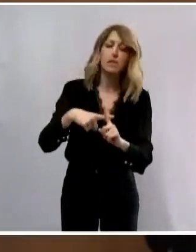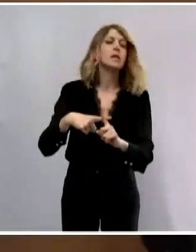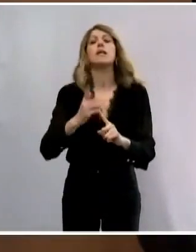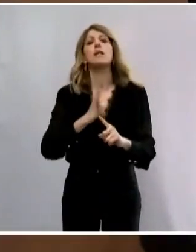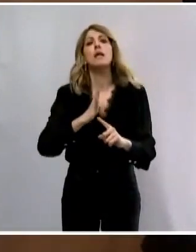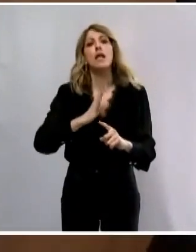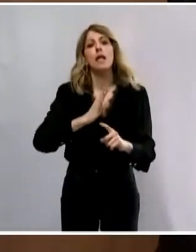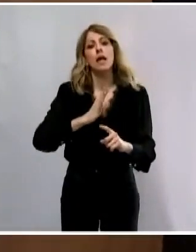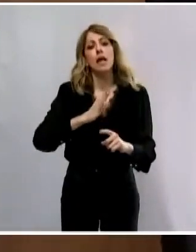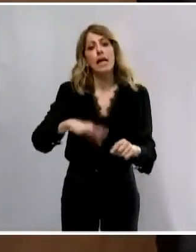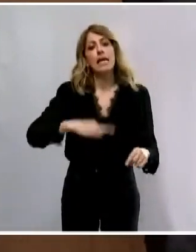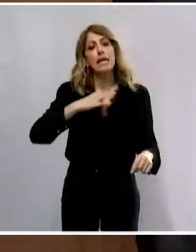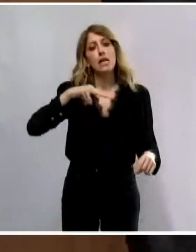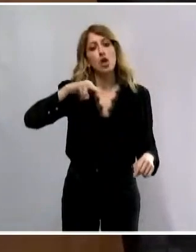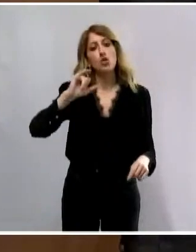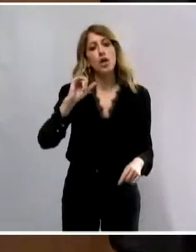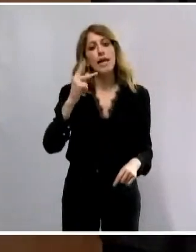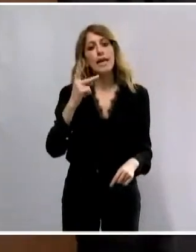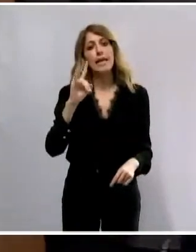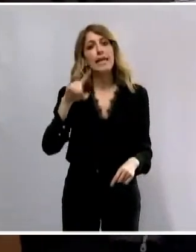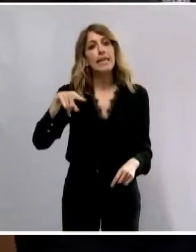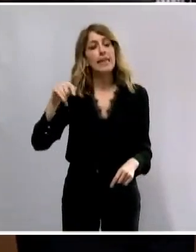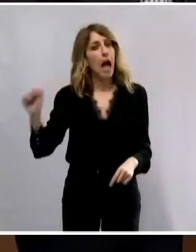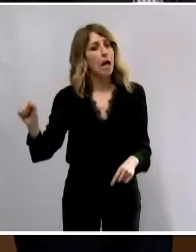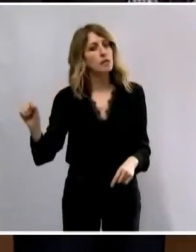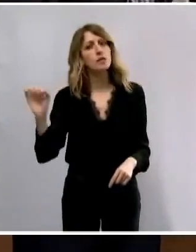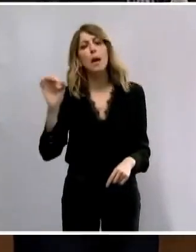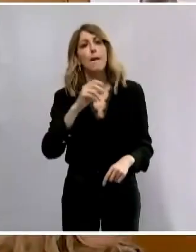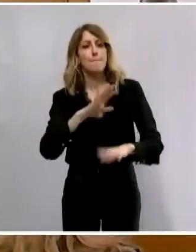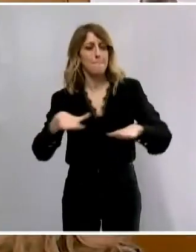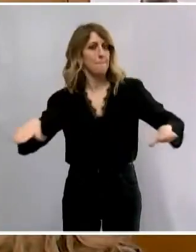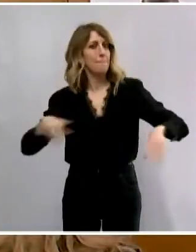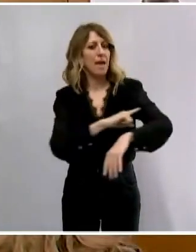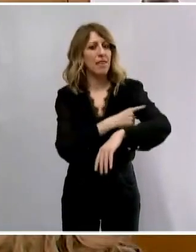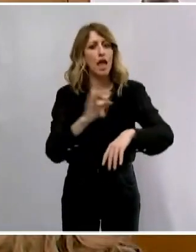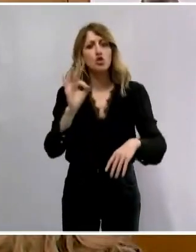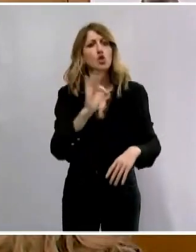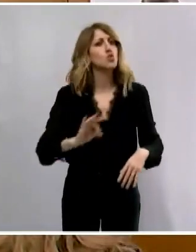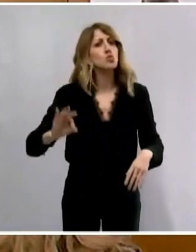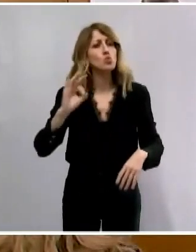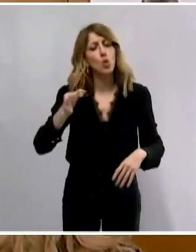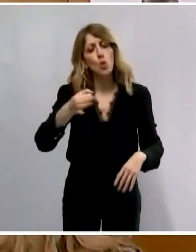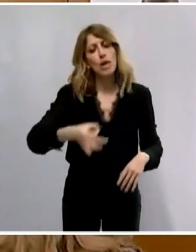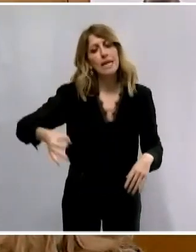Ο κύριος Νικήτας, υπέροχα. Παιδίατρος, έχετε και γλυκό ύφος, παιδιάτρο. Ελάτε για τη φωτογραφία.